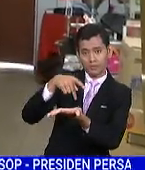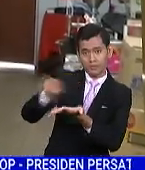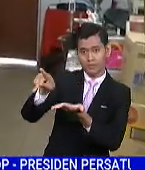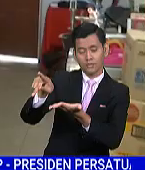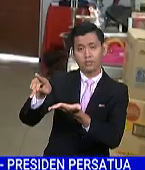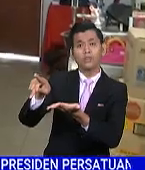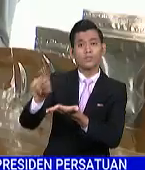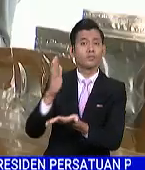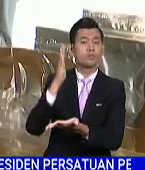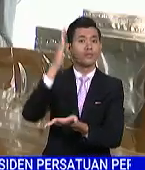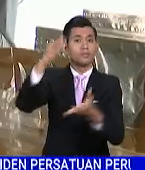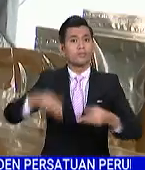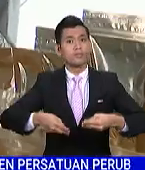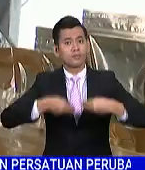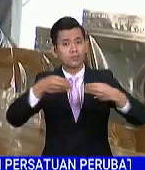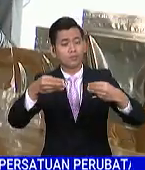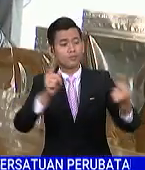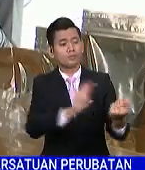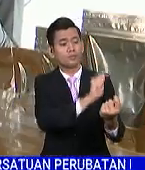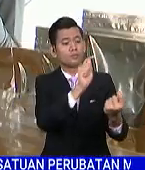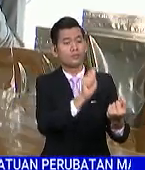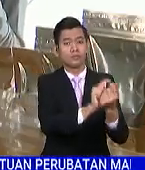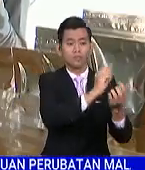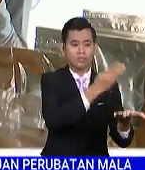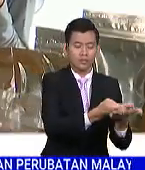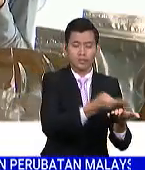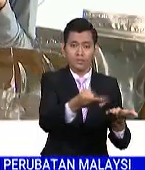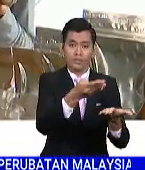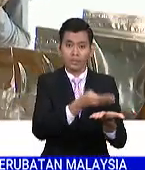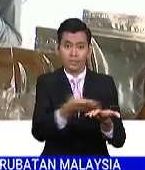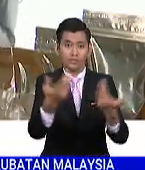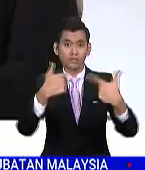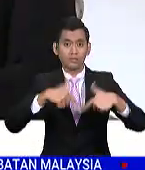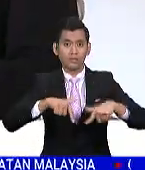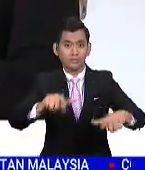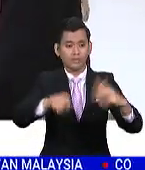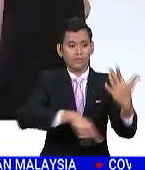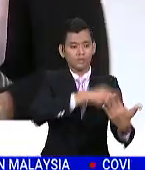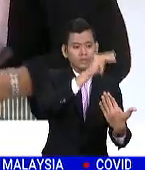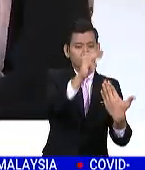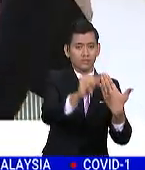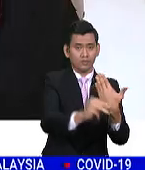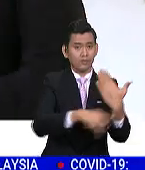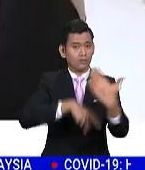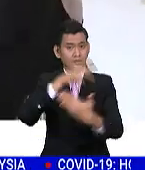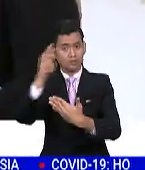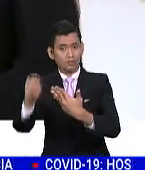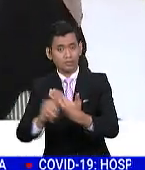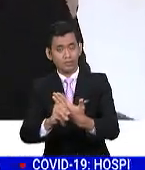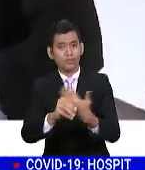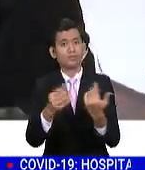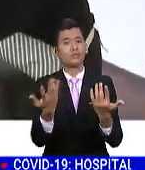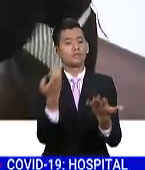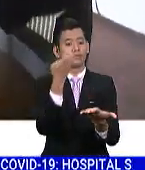diperluas akan memberi fleksibiliti perbelanjaan bagi melaksanakan pakej rangsangan dan program pemulihan